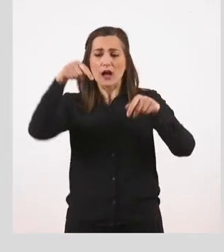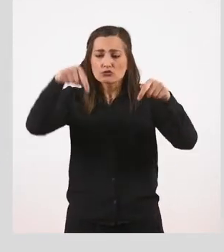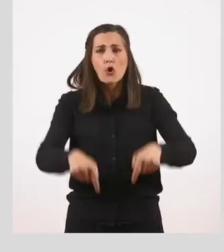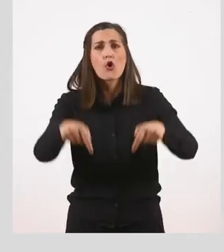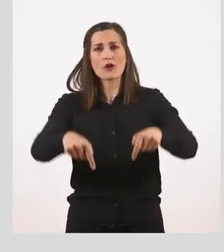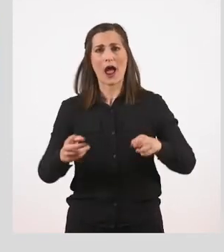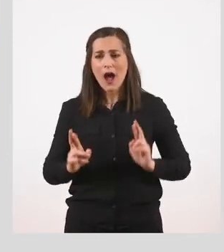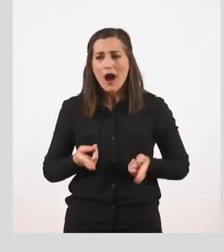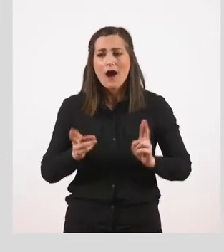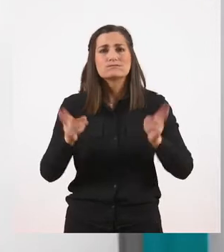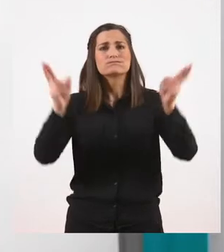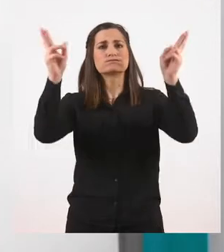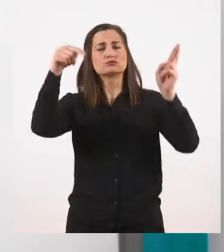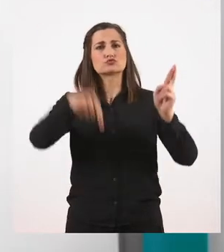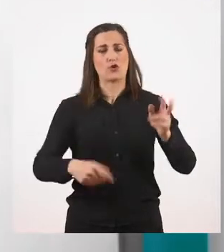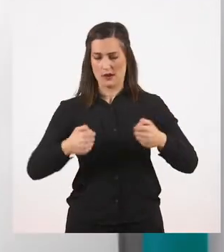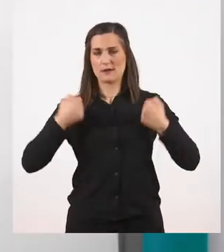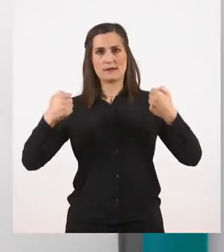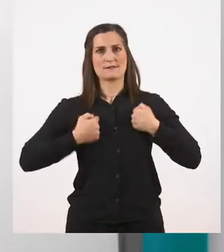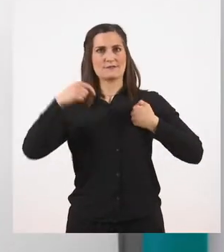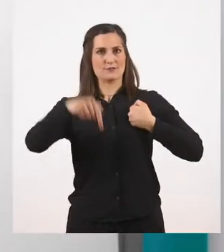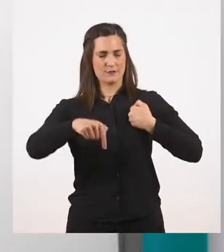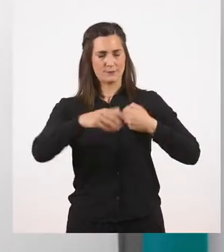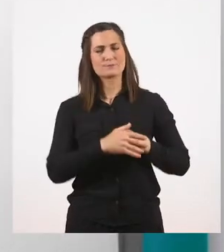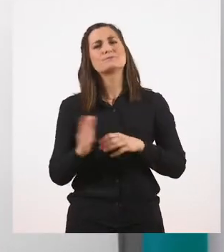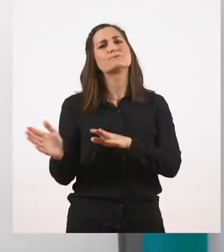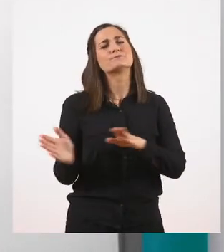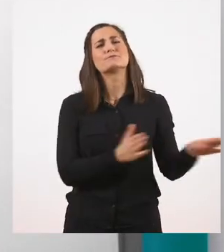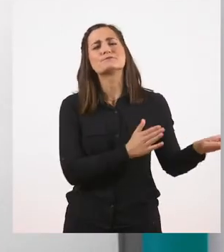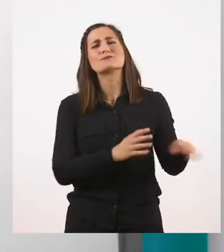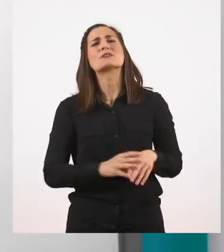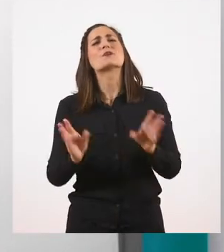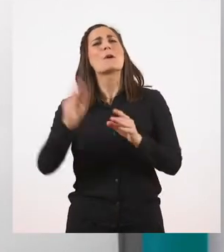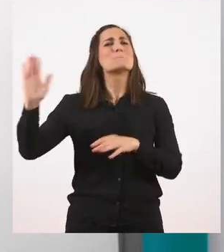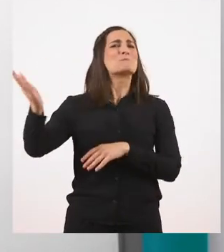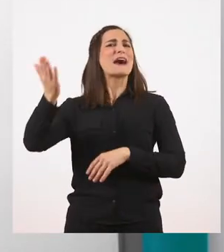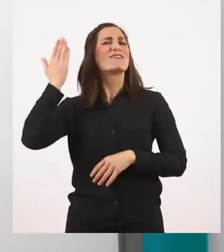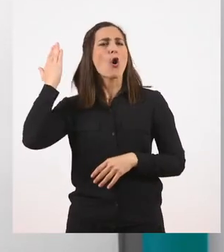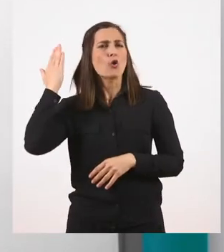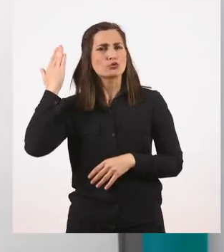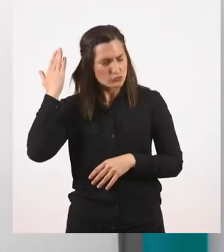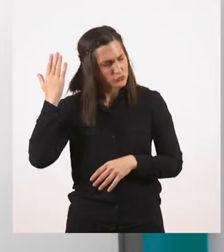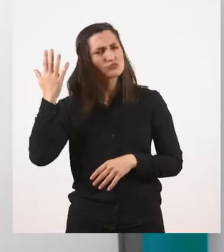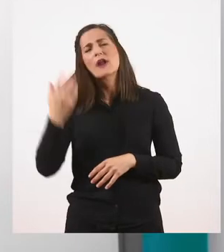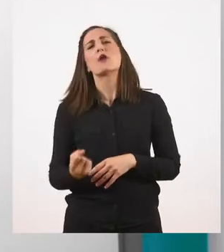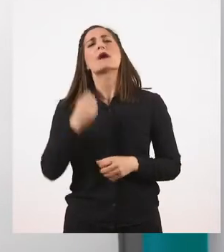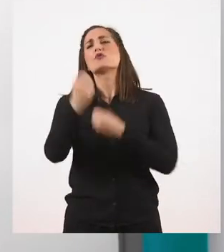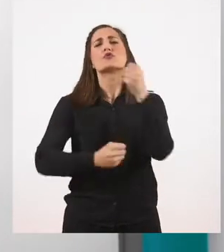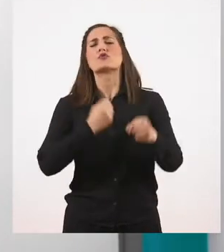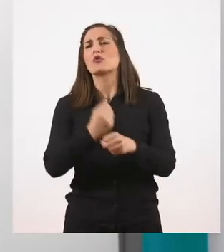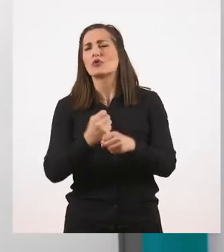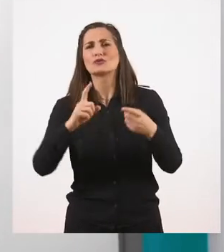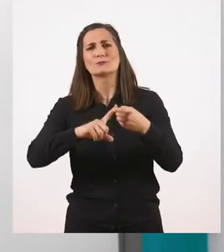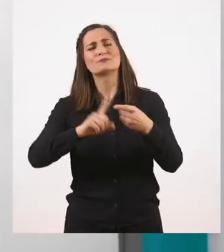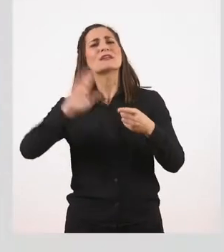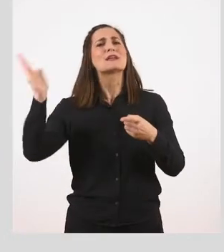κάτι που γίνεται τώρα. Η άλλη κατηγορία είπαμε, η δεύτερη χρονική βαθμίδα είναι το παρελθόν. Εκεί έχουμε τους παρελθοντικούς χρόνους,